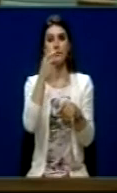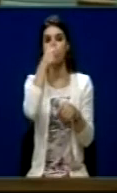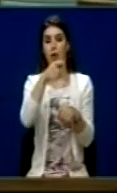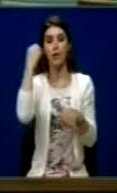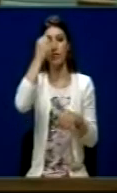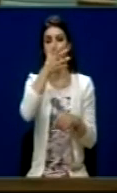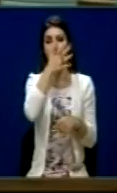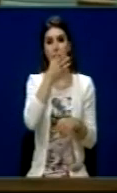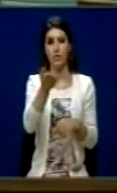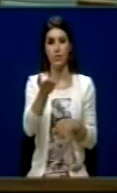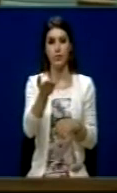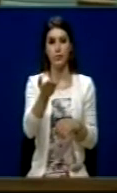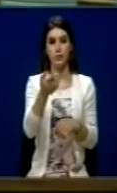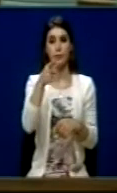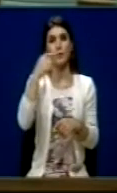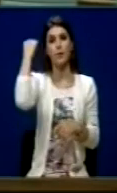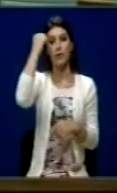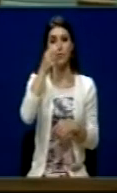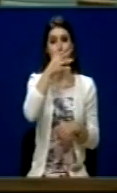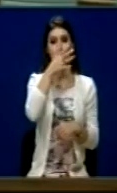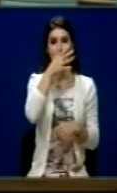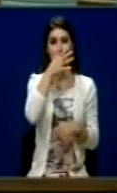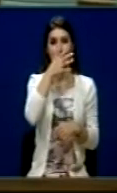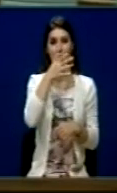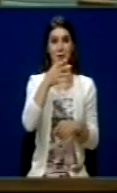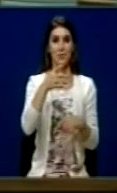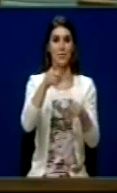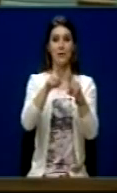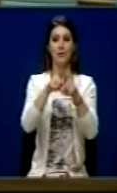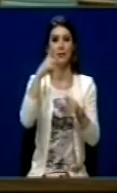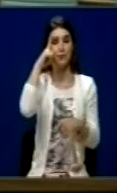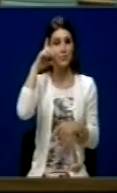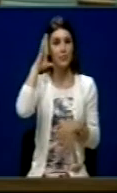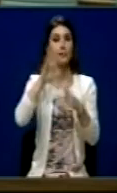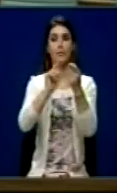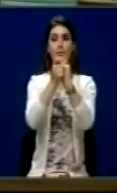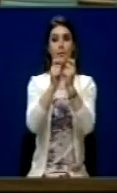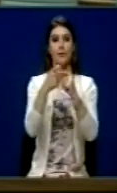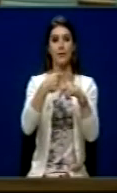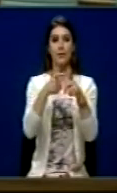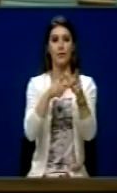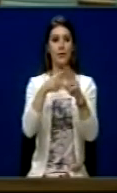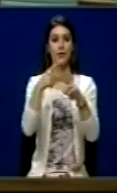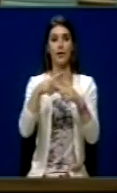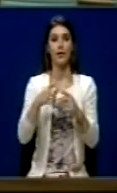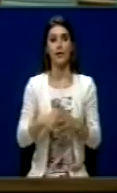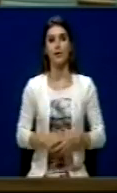e kjesja dhe për vetë Kosovën. Këtë Kosovë që përnajë prëvën, kërëministri edhe me këto ndërshime kushtetuse që përdo t'i njës tash.